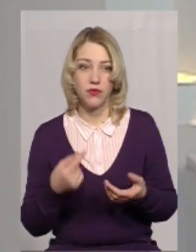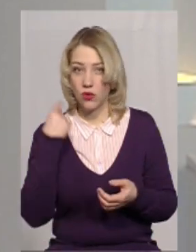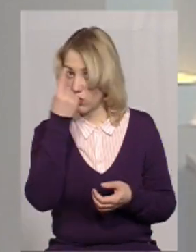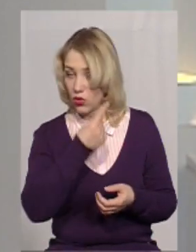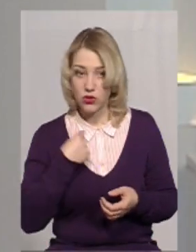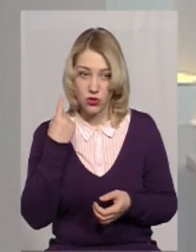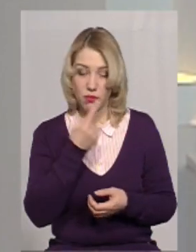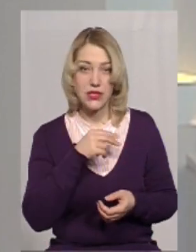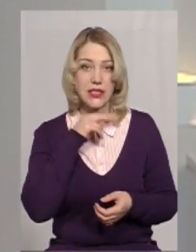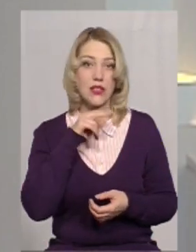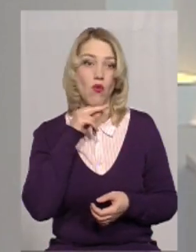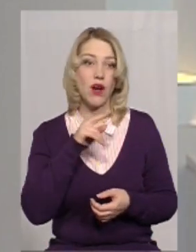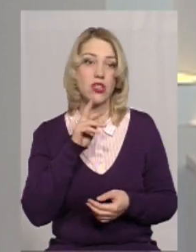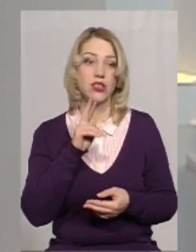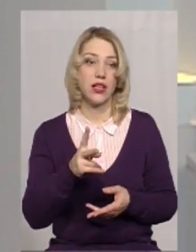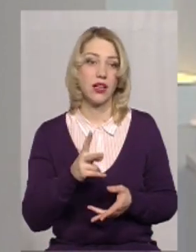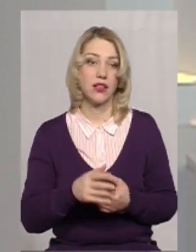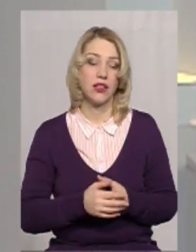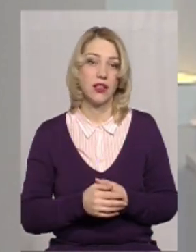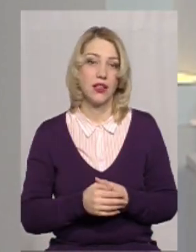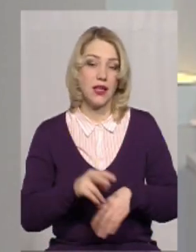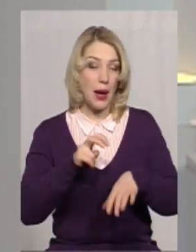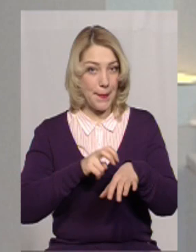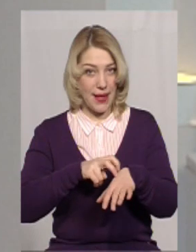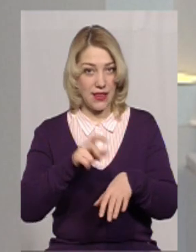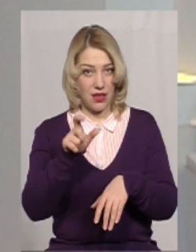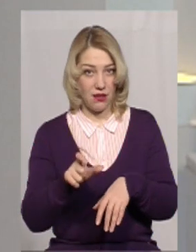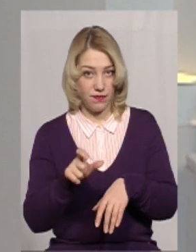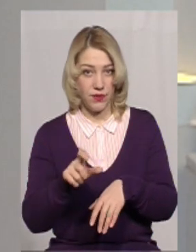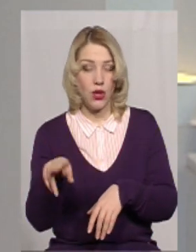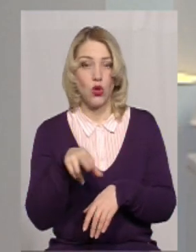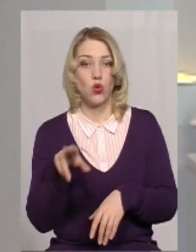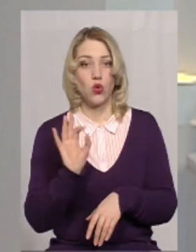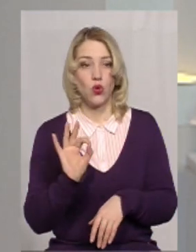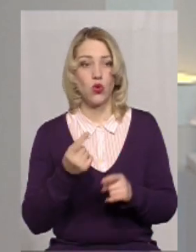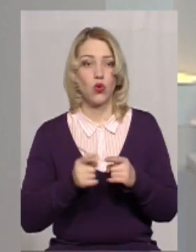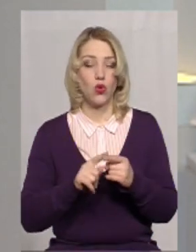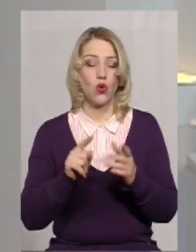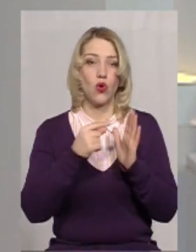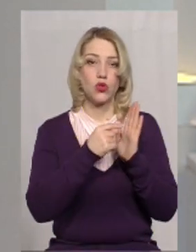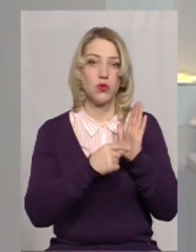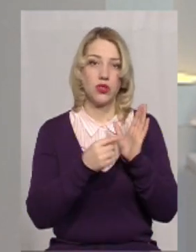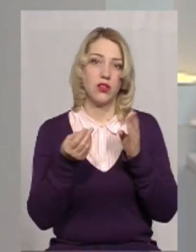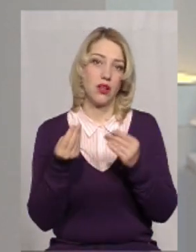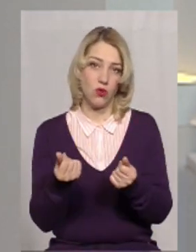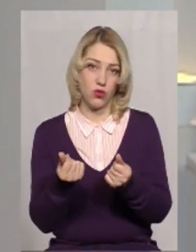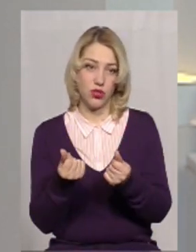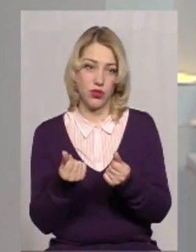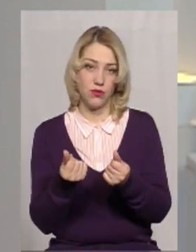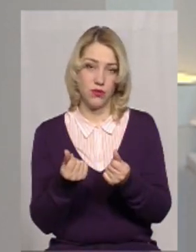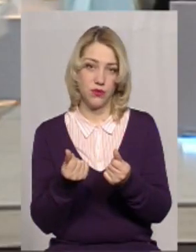особисті заваження, як і медика, до того розподілення коштів,